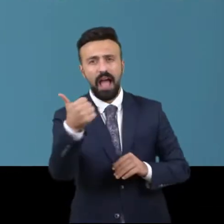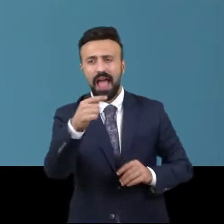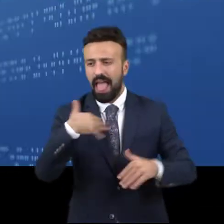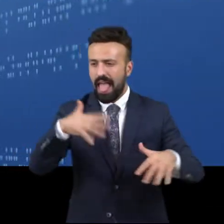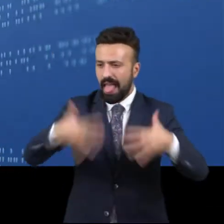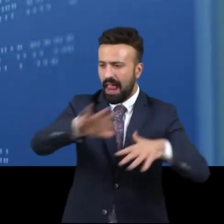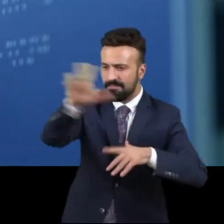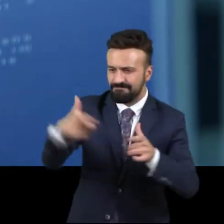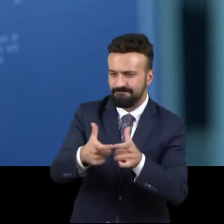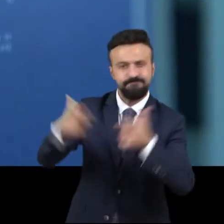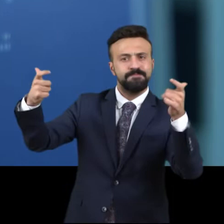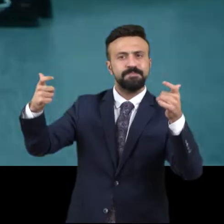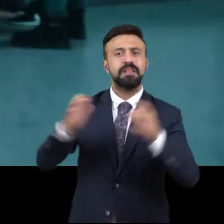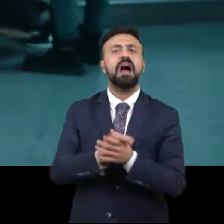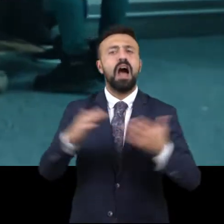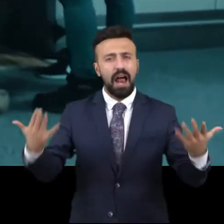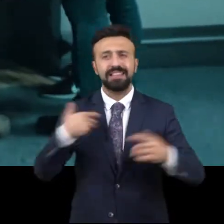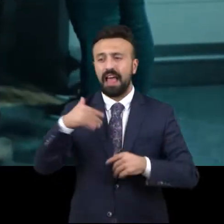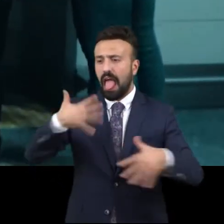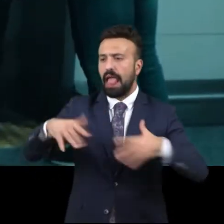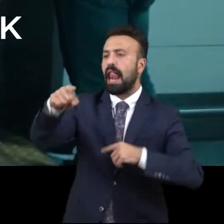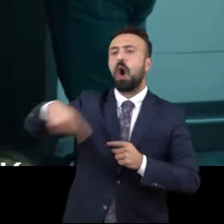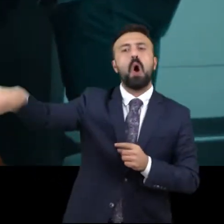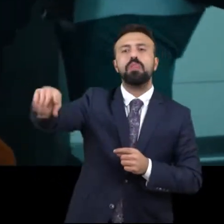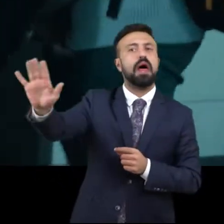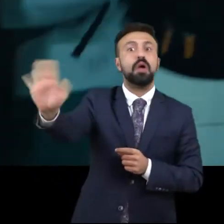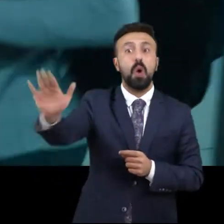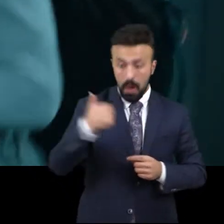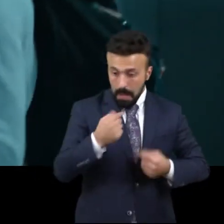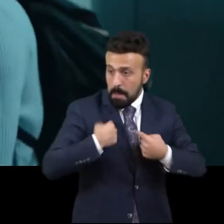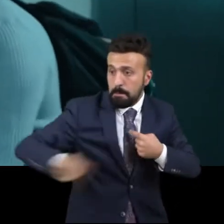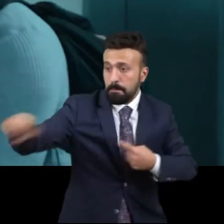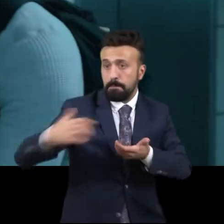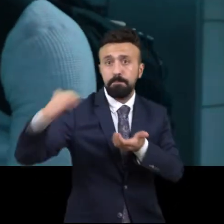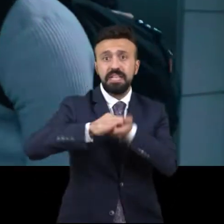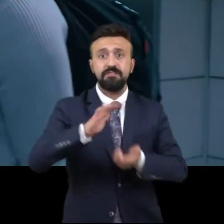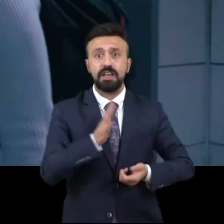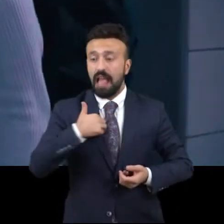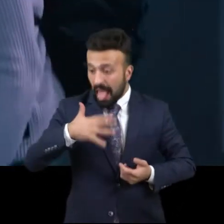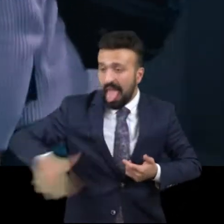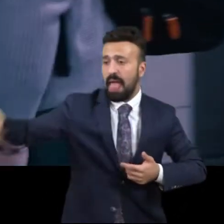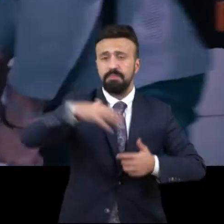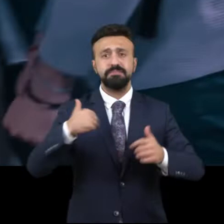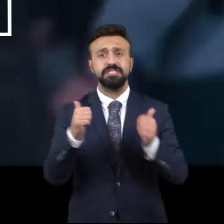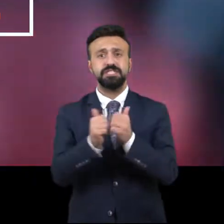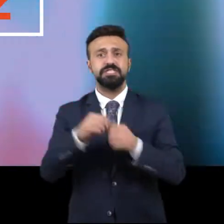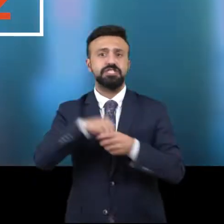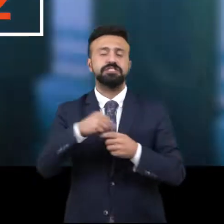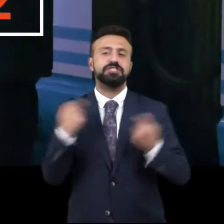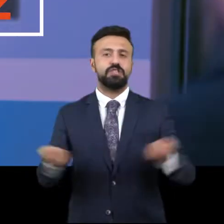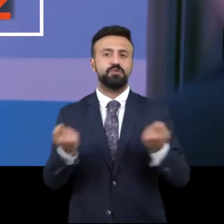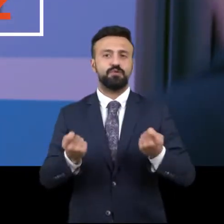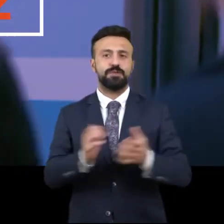kalitesini artırıyor. Artık onlar yok. Biz varız. Hepimiz için çalışıyoruz.